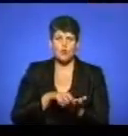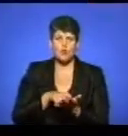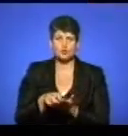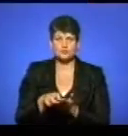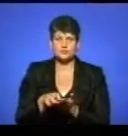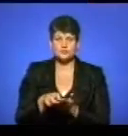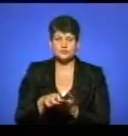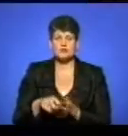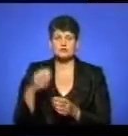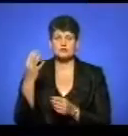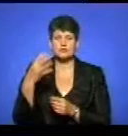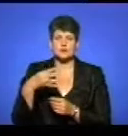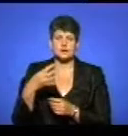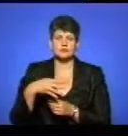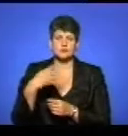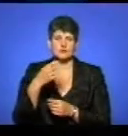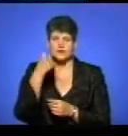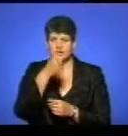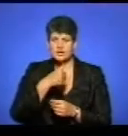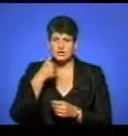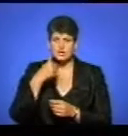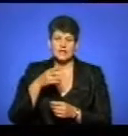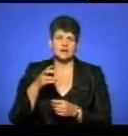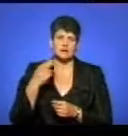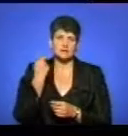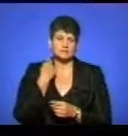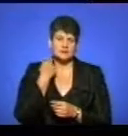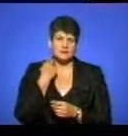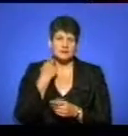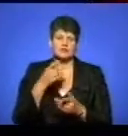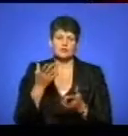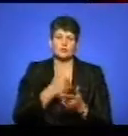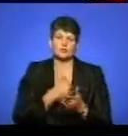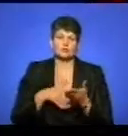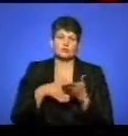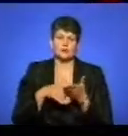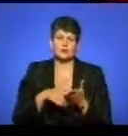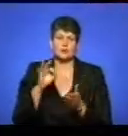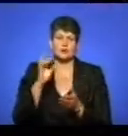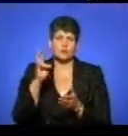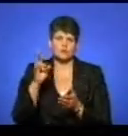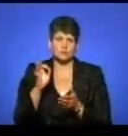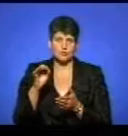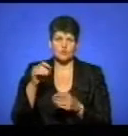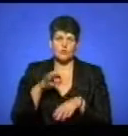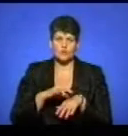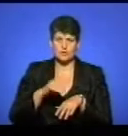46-річний британець, який подорожує світом, щоб допомагати онкохворим, сьогодні прибув до Тернополя.